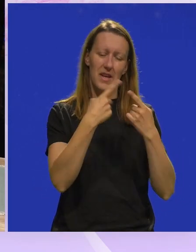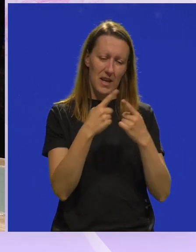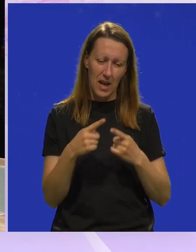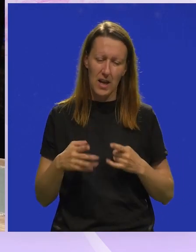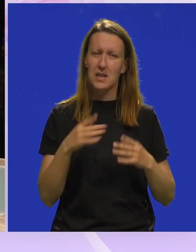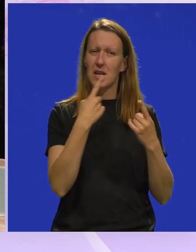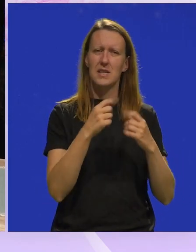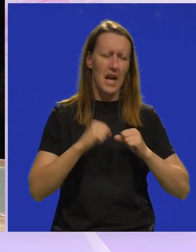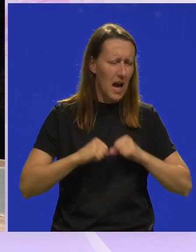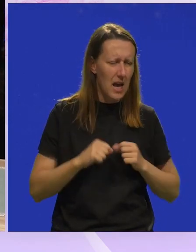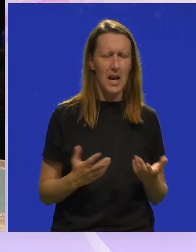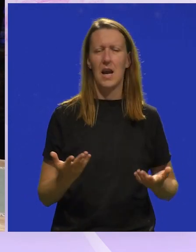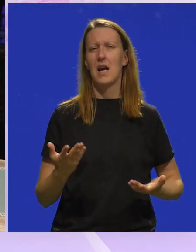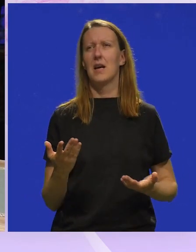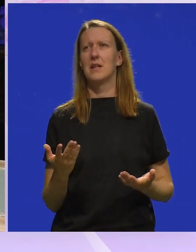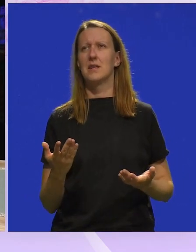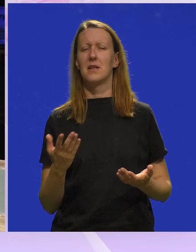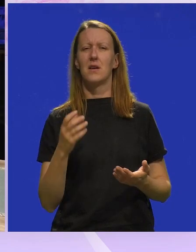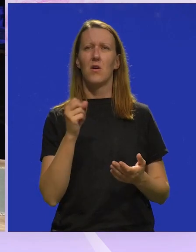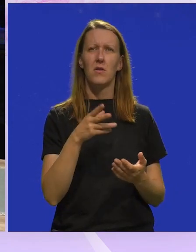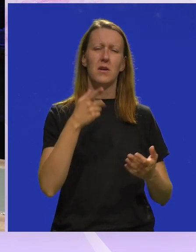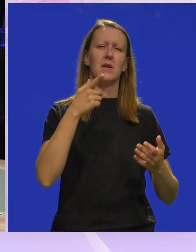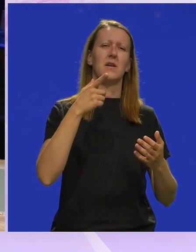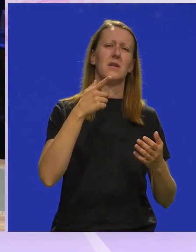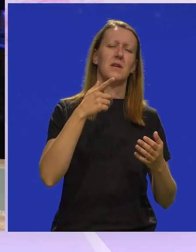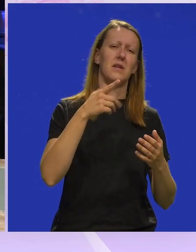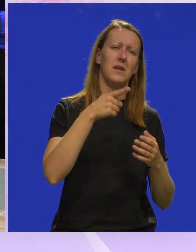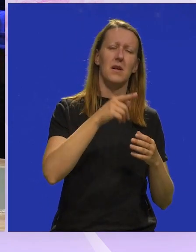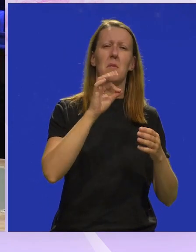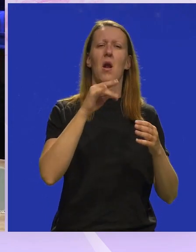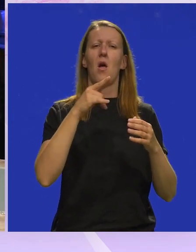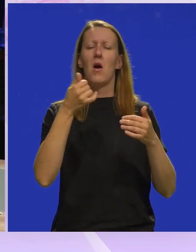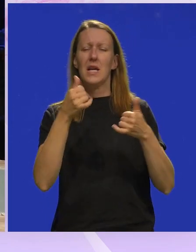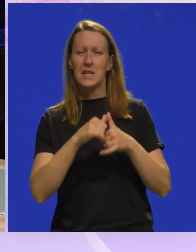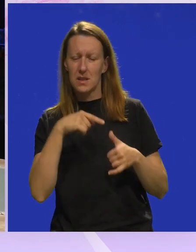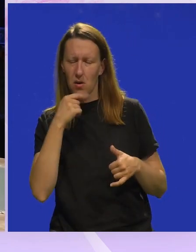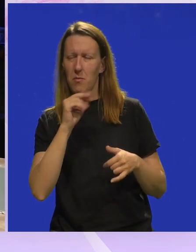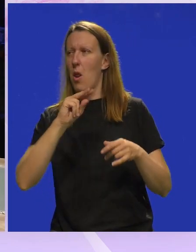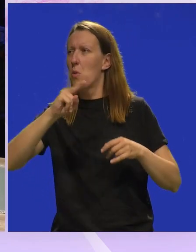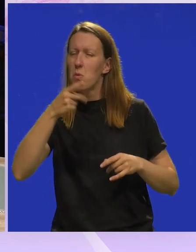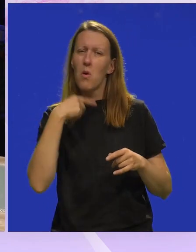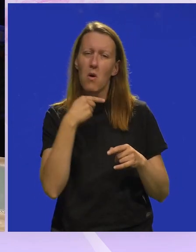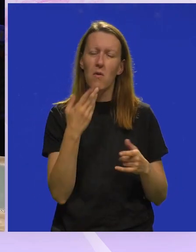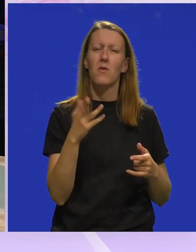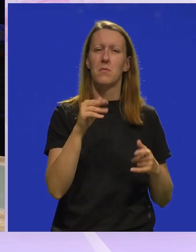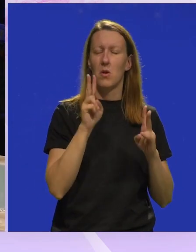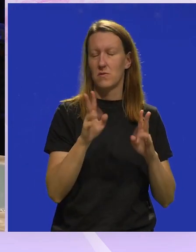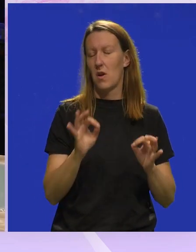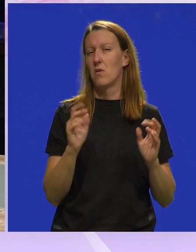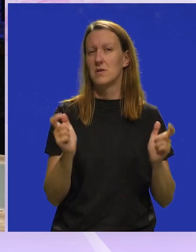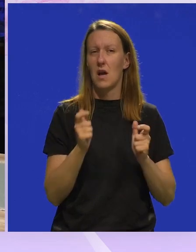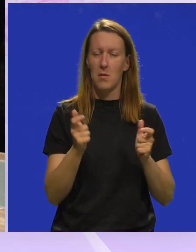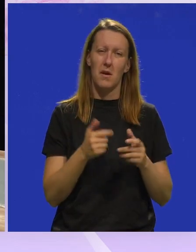različite, različite karakteri, ok, priča se i na čakavštini, malo i drugog narječja ima, tako da stvarno je bilo